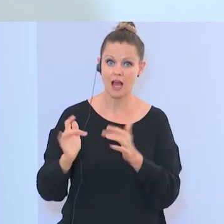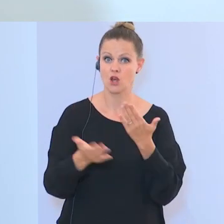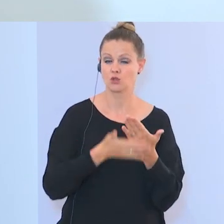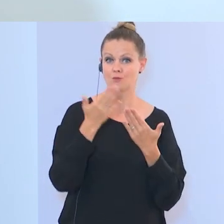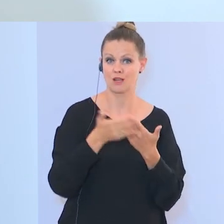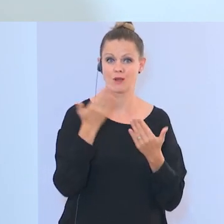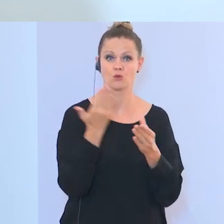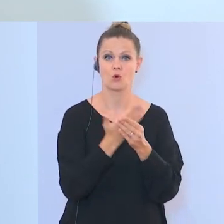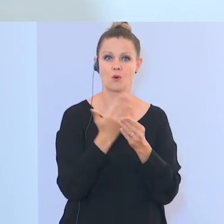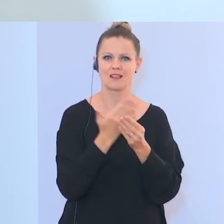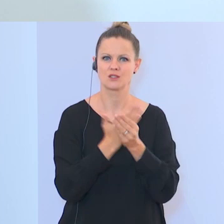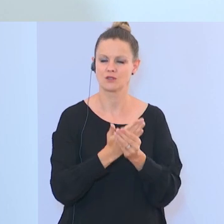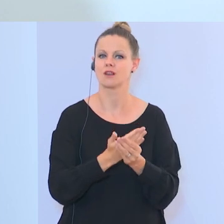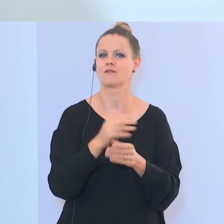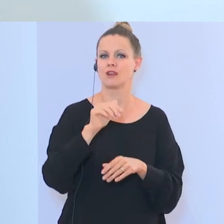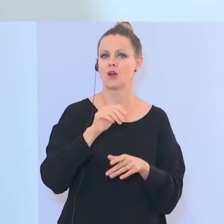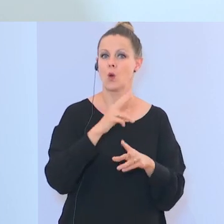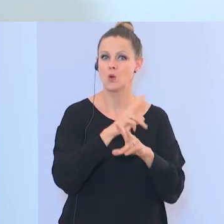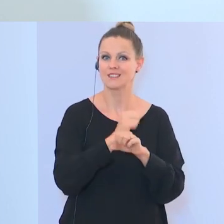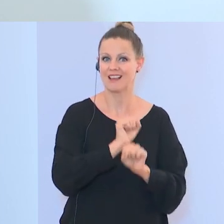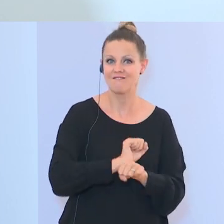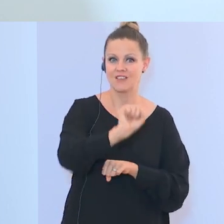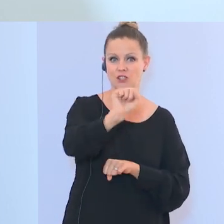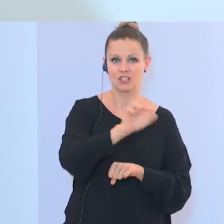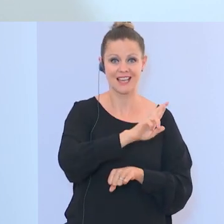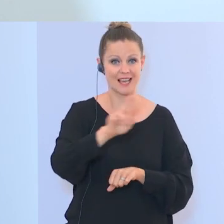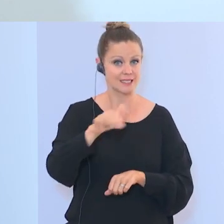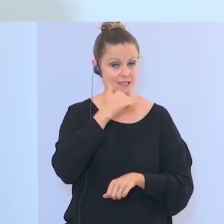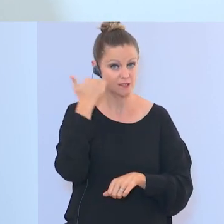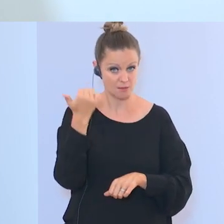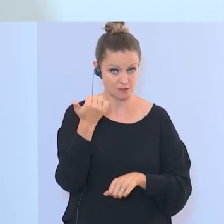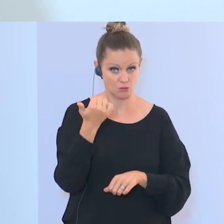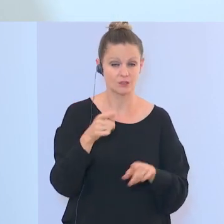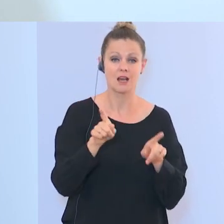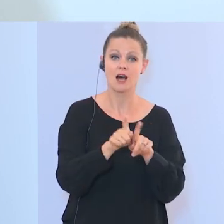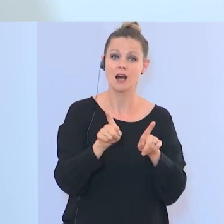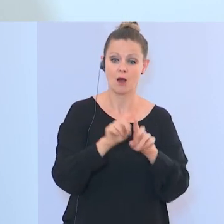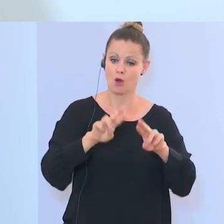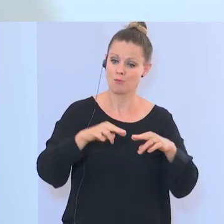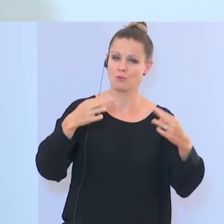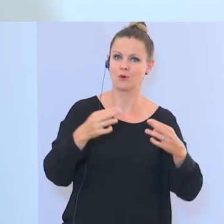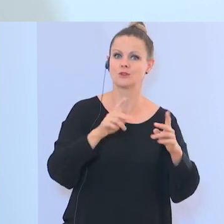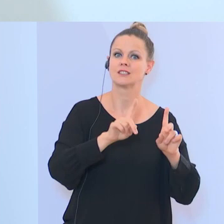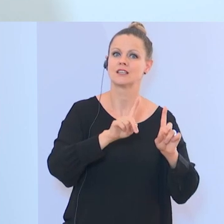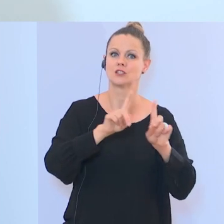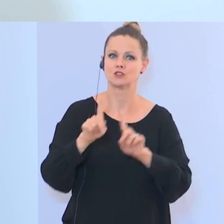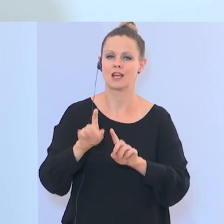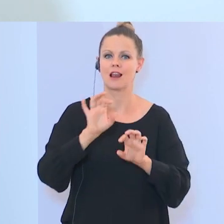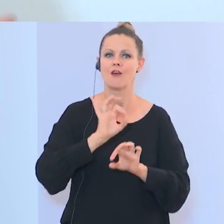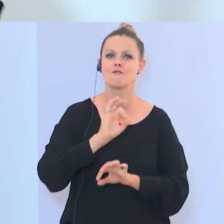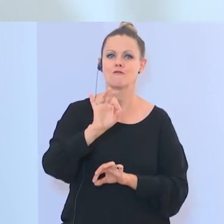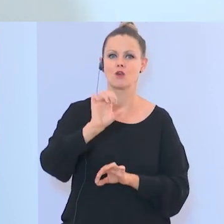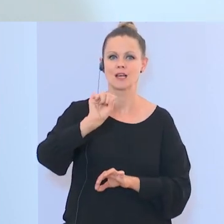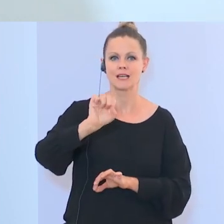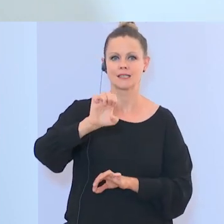das Dokumentationsarchiv des österreichischen Widerstandes für den Rechtsextremismus, aber auch beispielsweise die Bundesstelle für Sektenfragen, aber